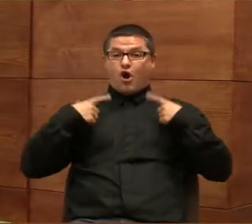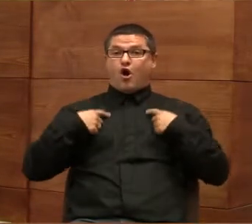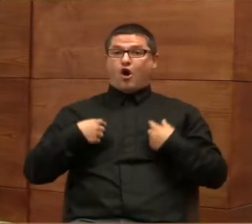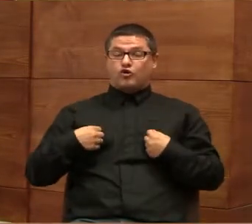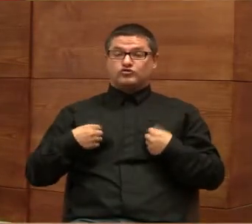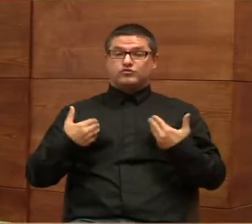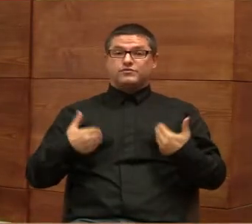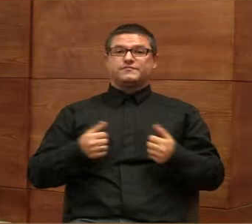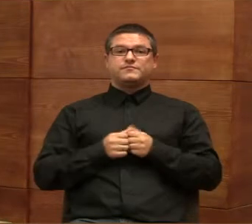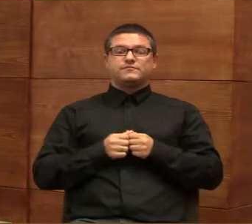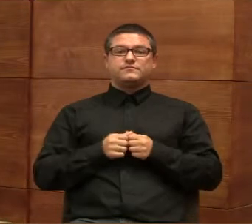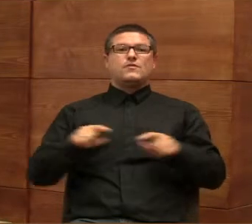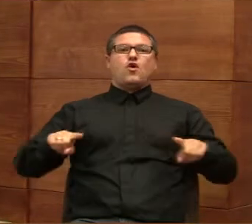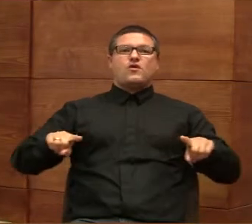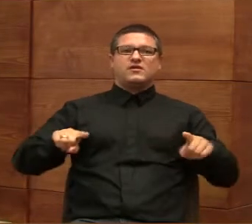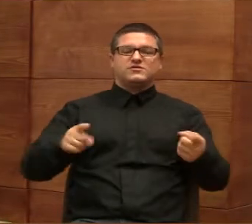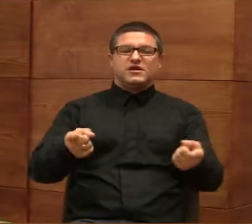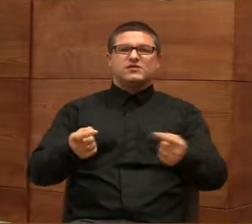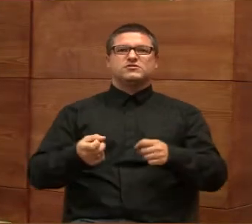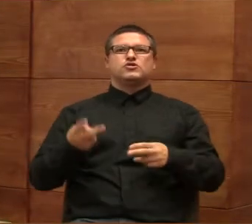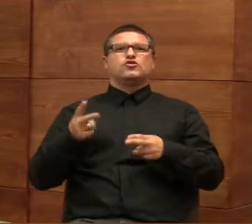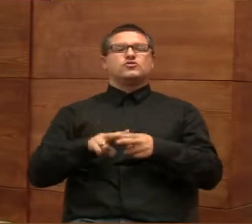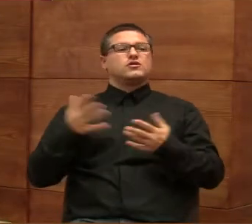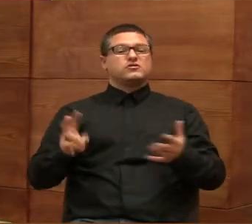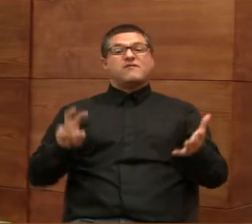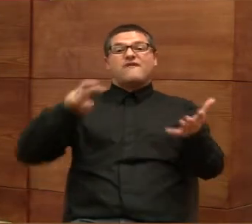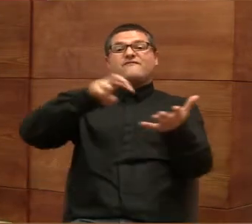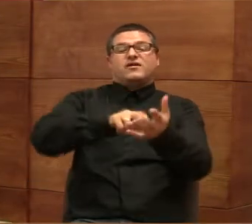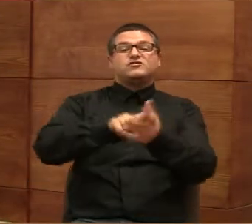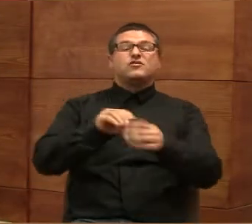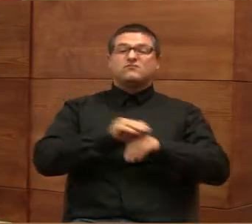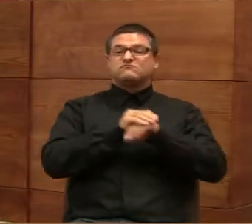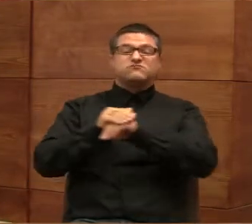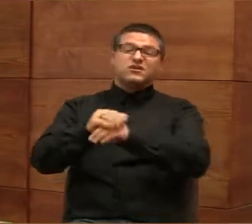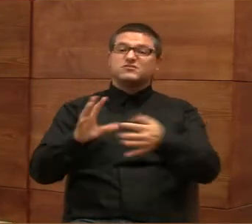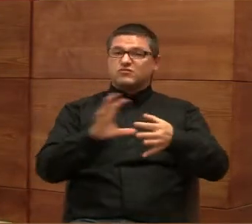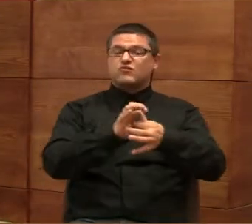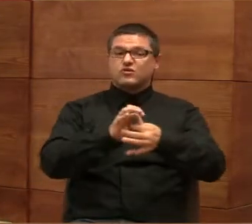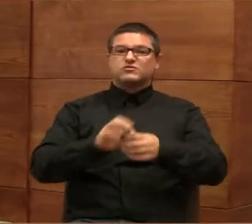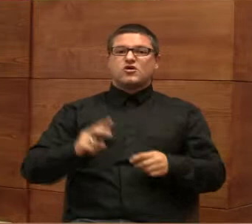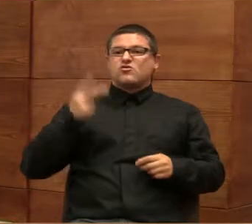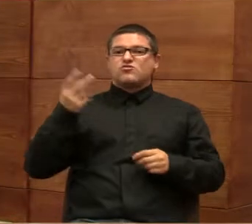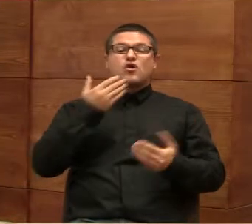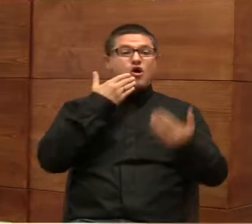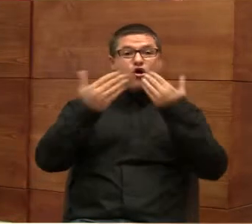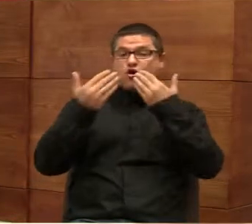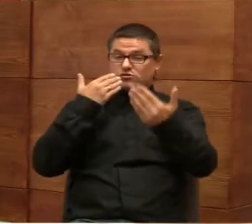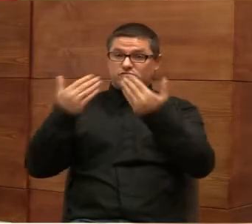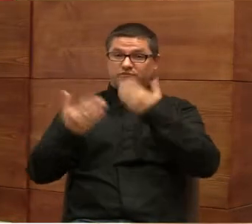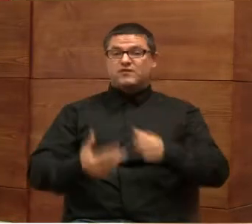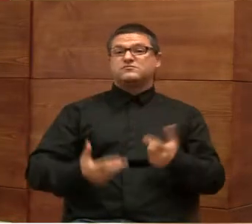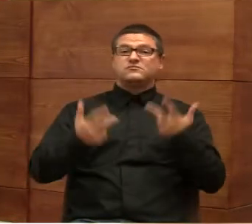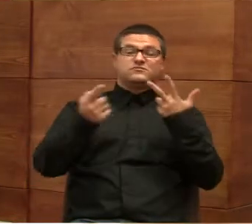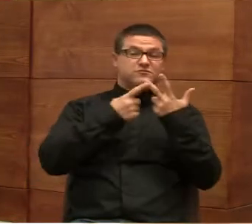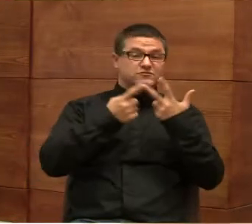i organizacji, które do tego partnerstwa miałyby przystąpić. Po drugie dialog, a po trzecie